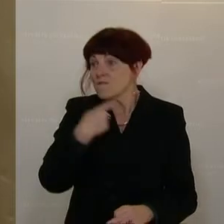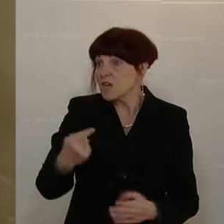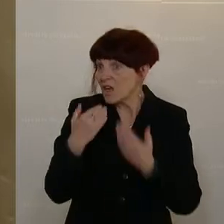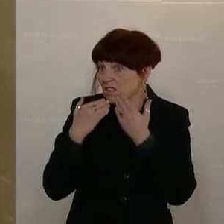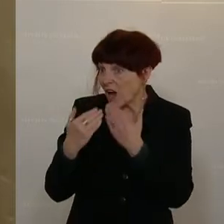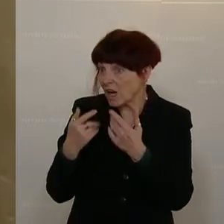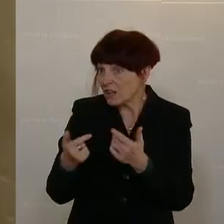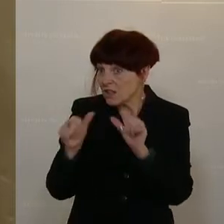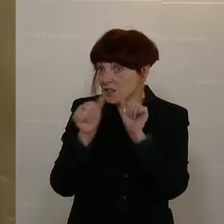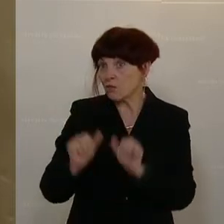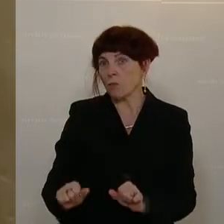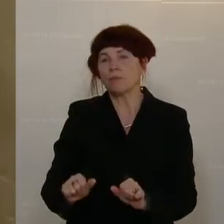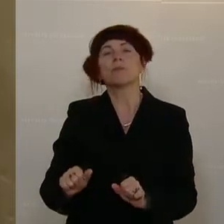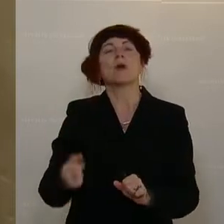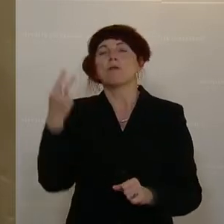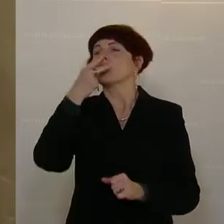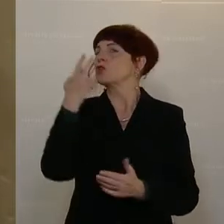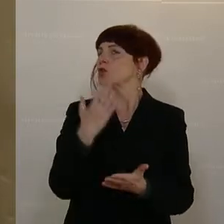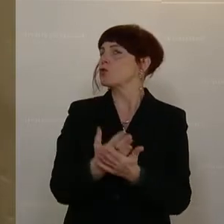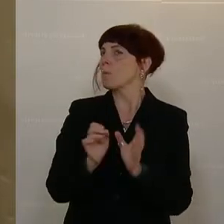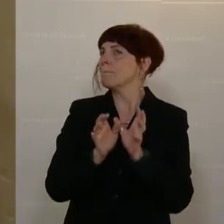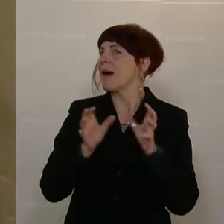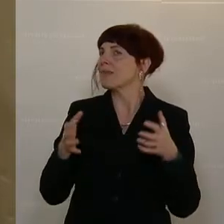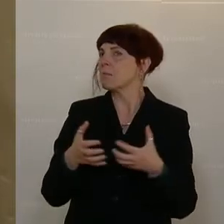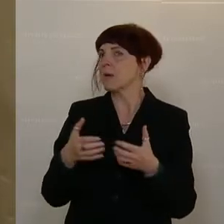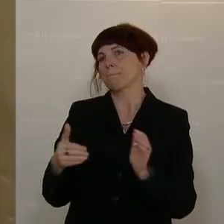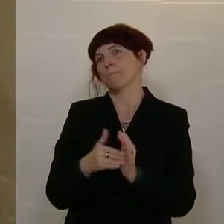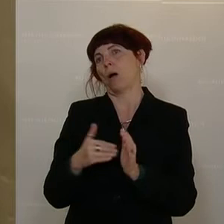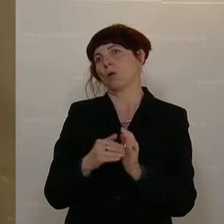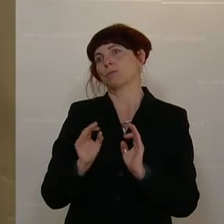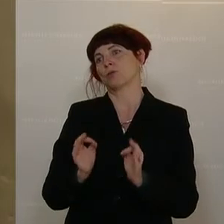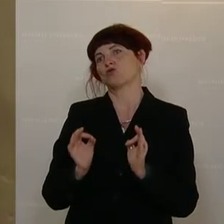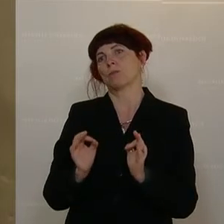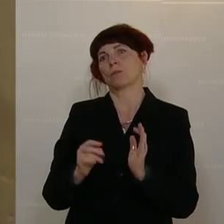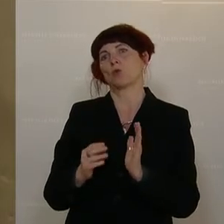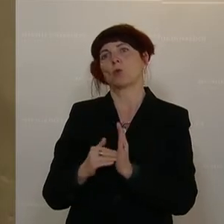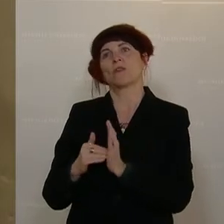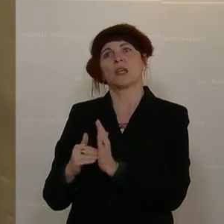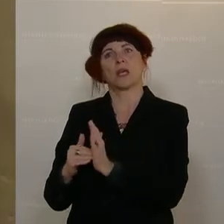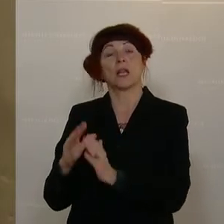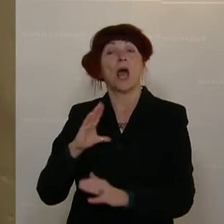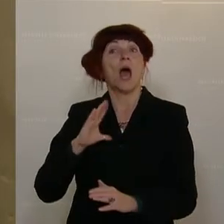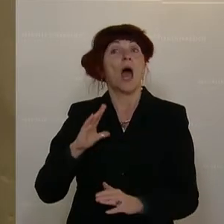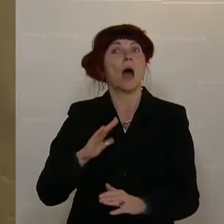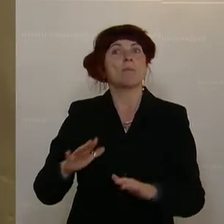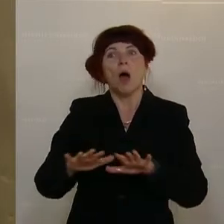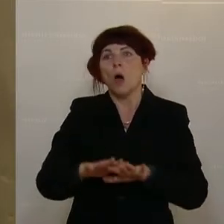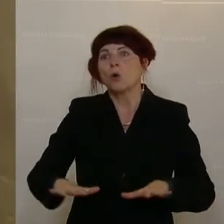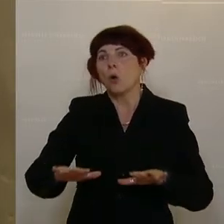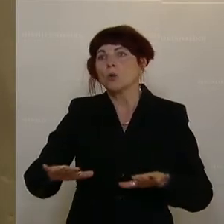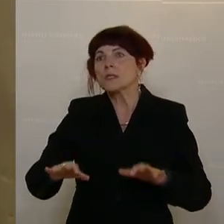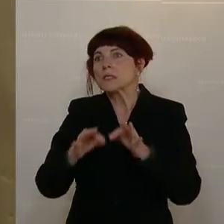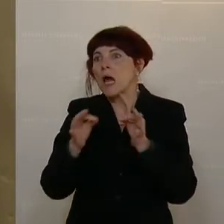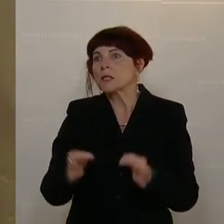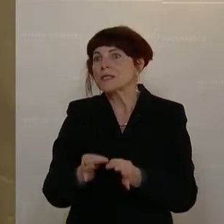Wir sehen sehr wohl ein, dass die Pandemie gewisse Notwendigkeiten vorsieht, aber nicht, dass es notwendig ist, dass grundsätzlich für sieben Jahre